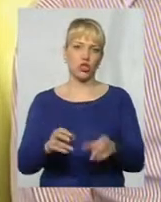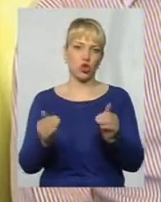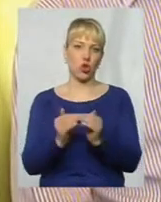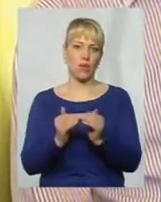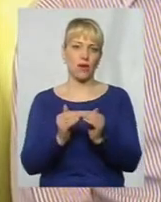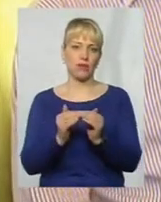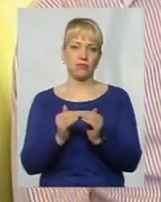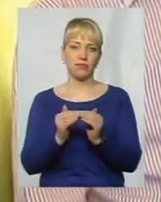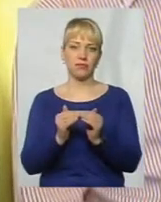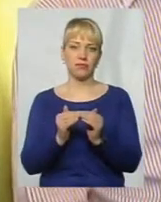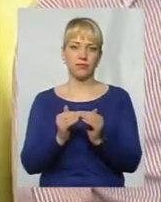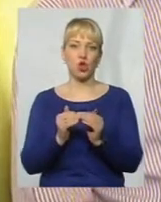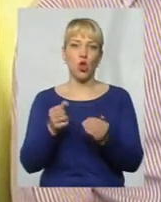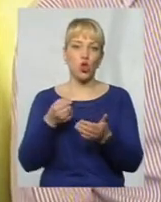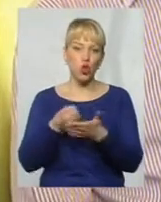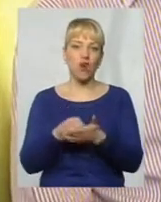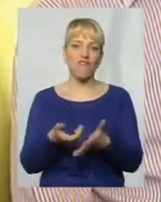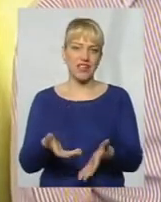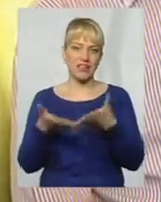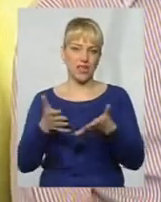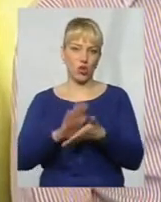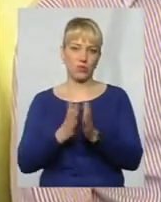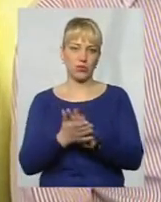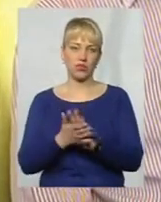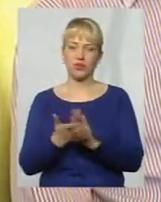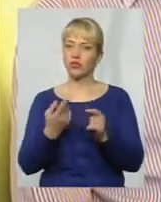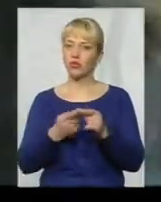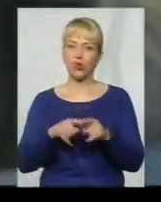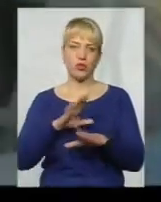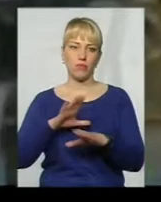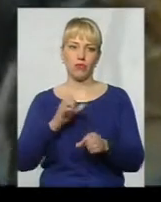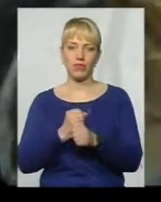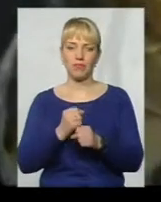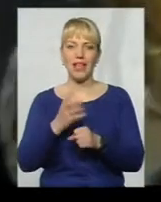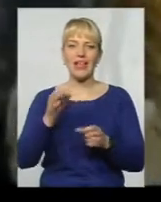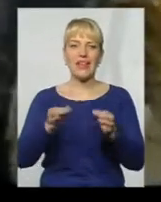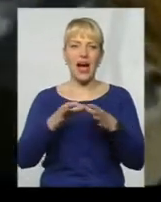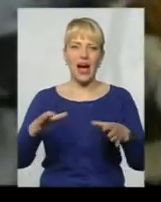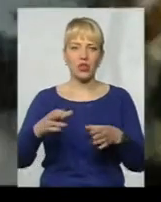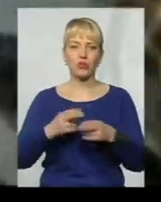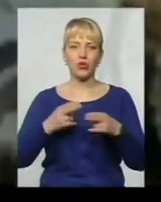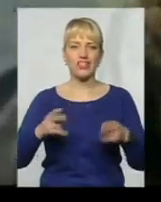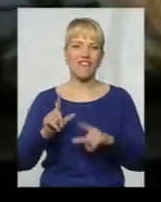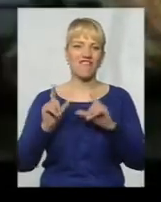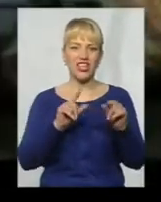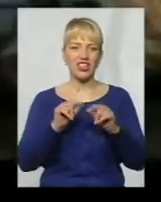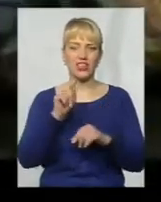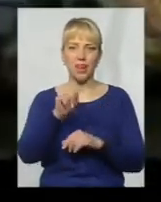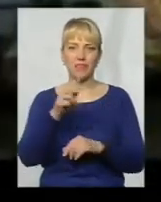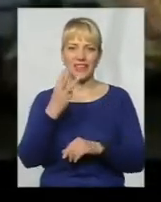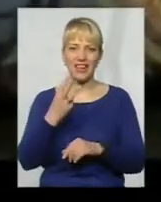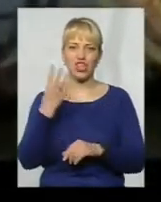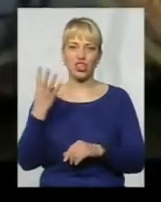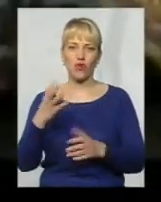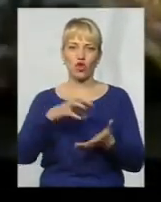до вияснення обстоятельств. Це не було зроблено. на атомністанцію виїжджайте, там 3-й, 4-й